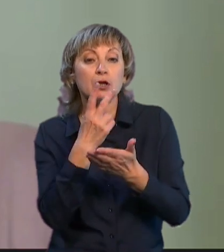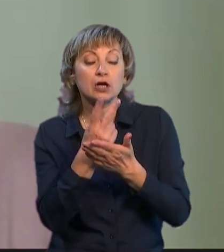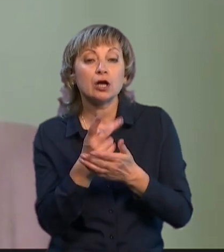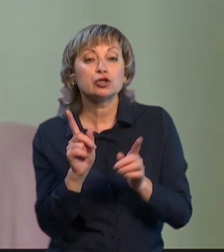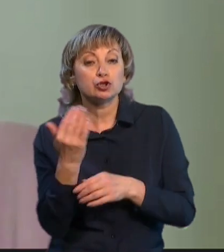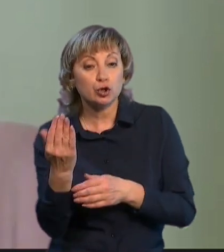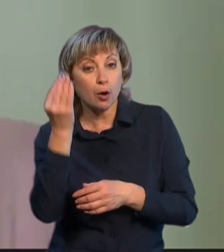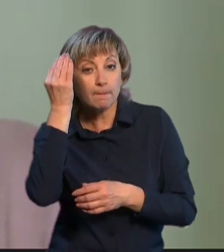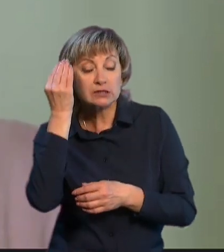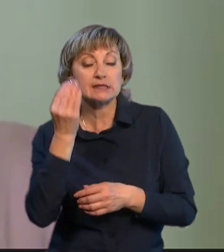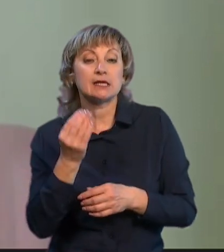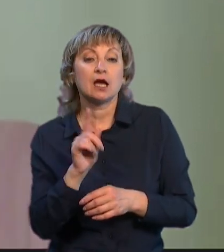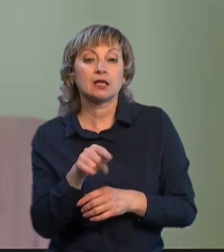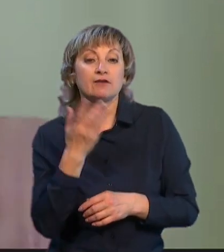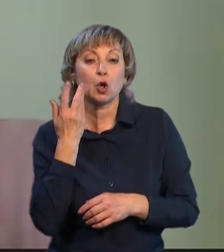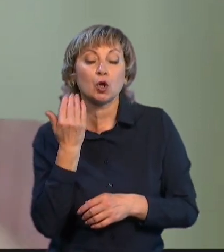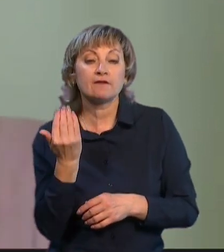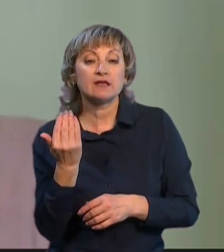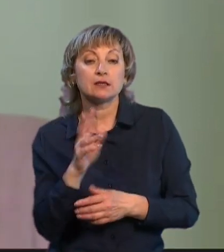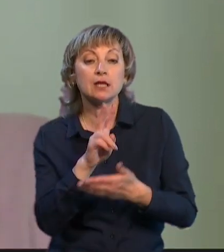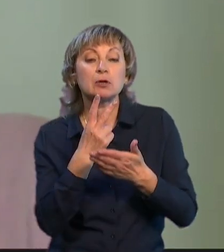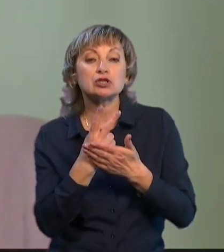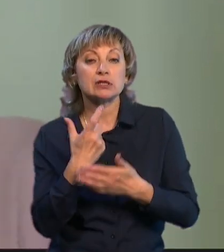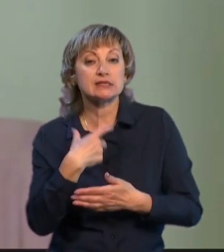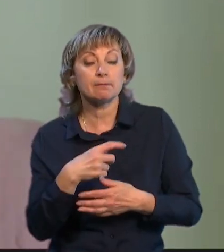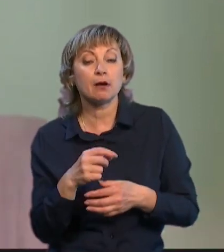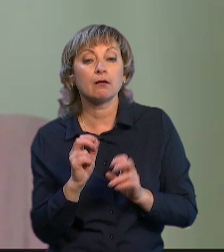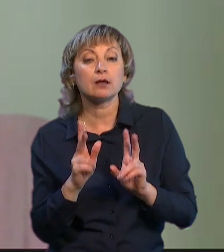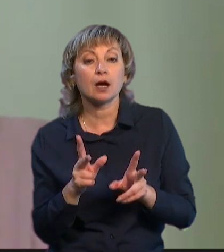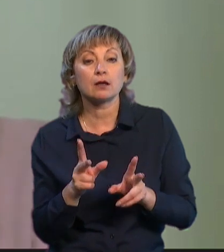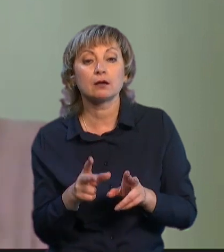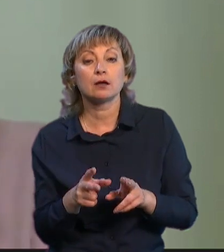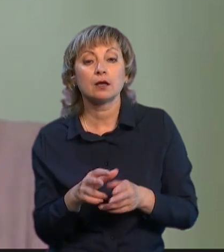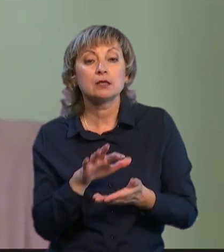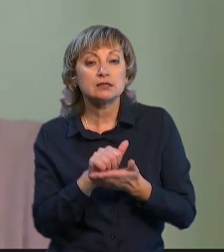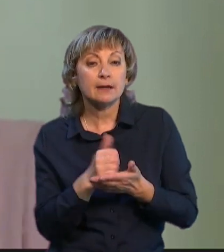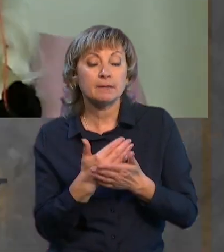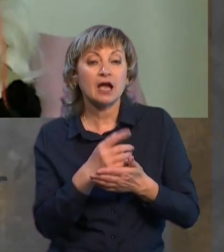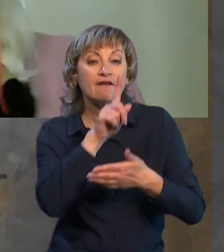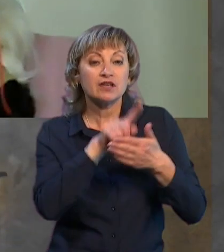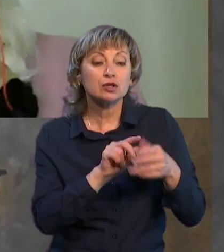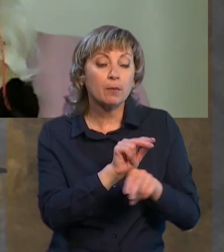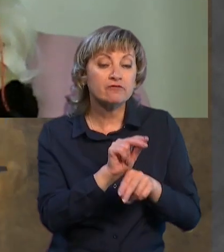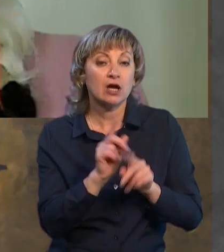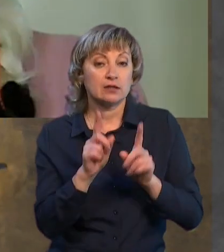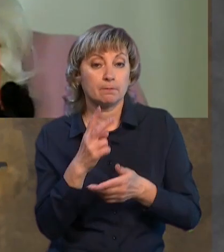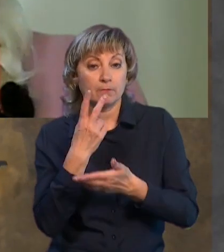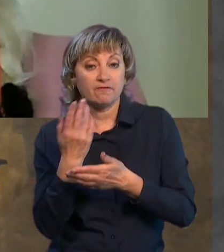що його позиція, навіть коли він демонструє себе, як займається ніби віроповчанням, насправді є